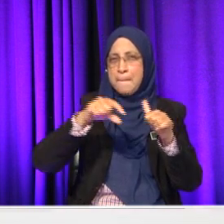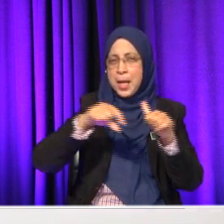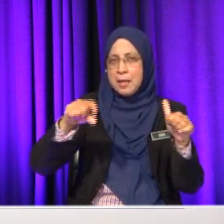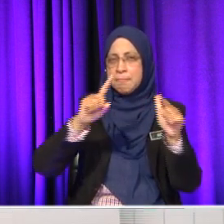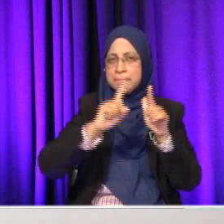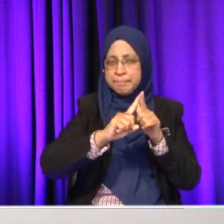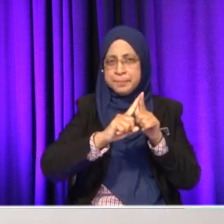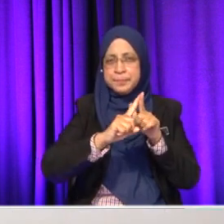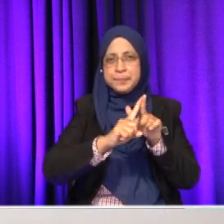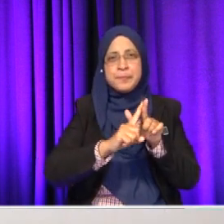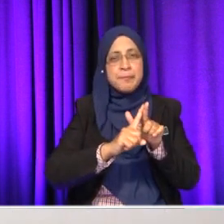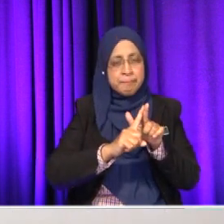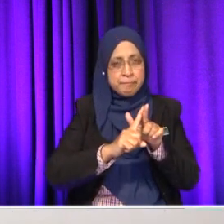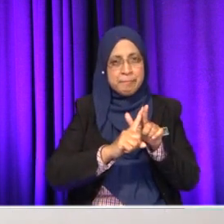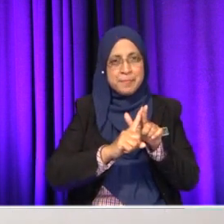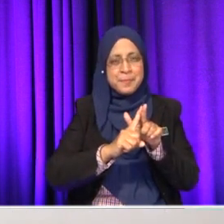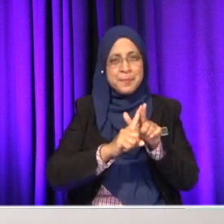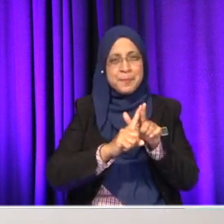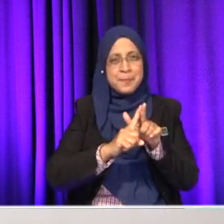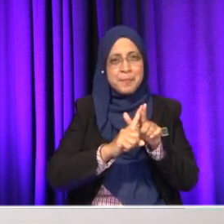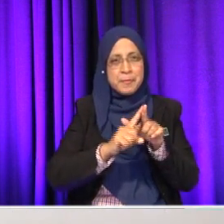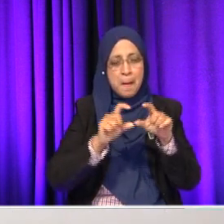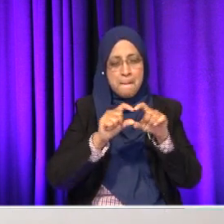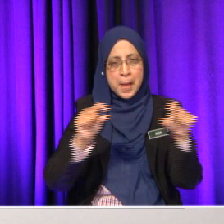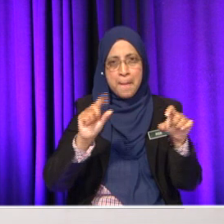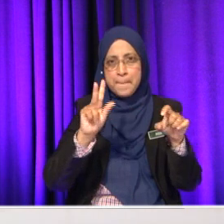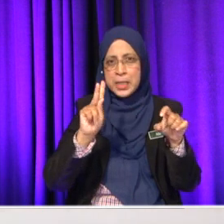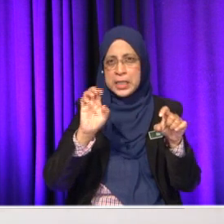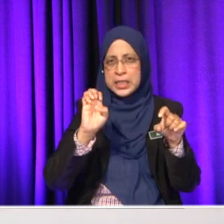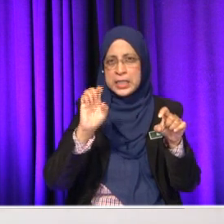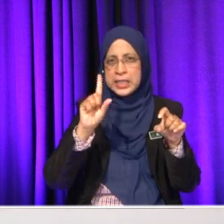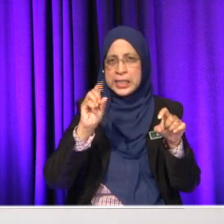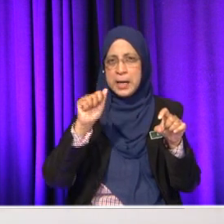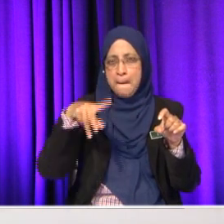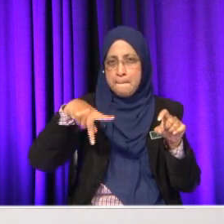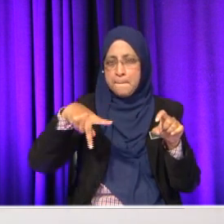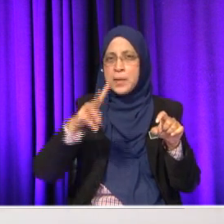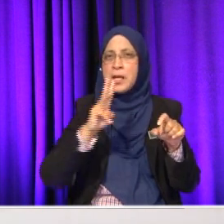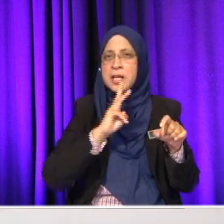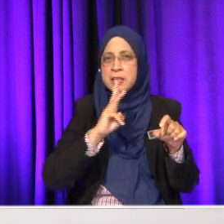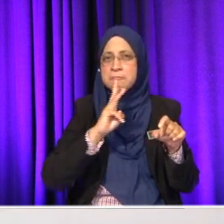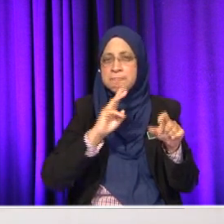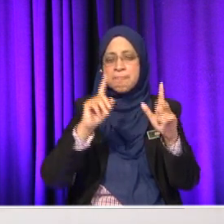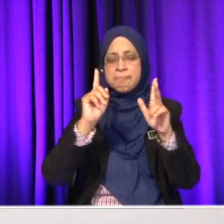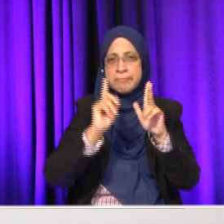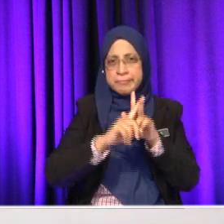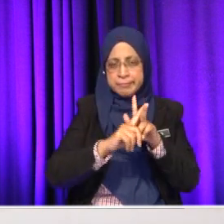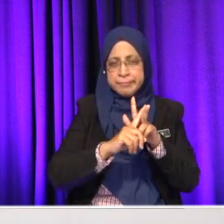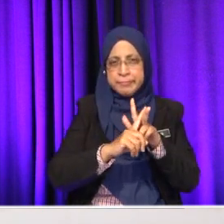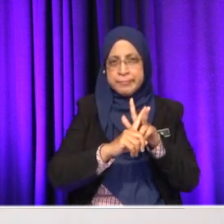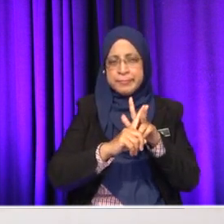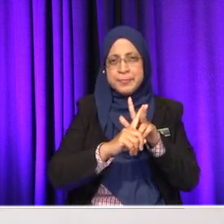Yang kedua, perlukan pipe yang kedap air. Pipe yang kedap air, cikgu sempur tadi kan? Betul, bagus.